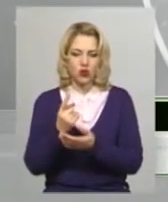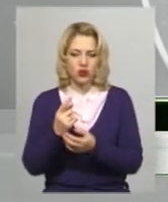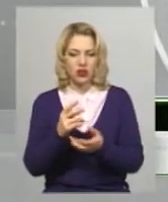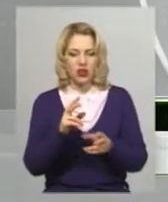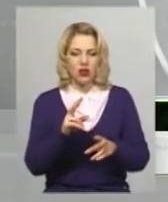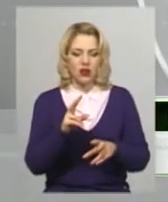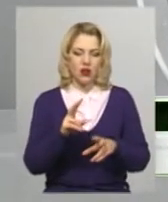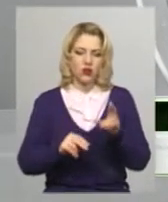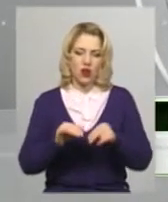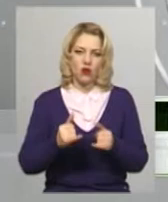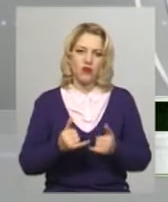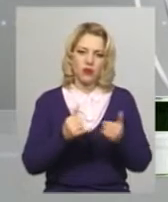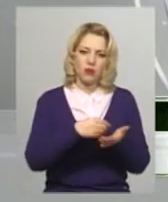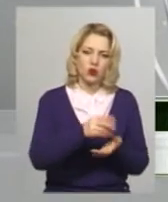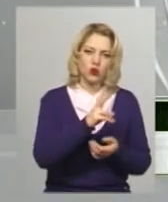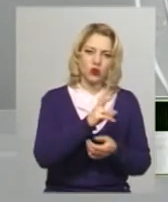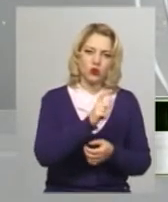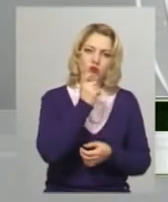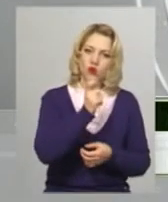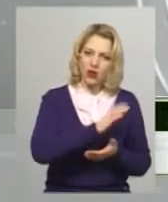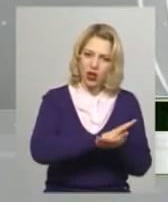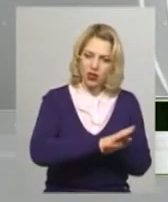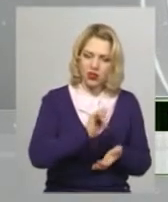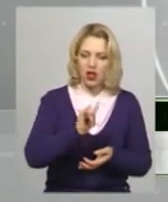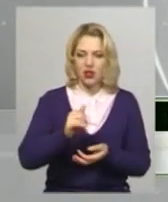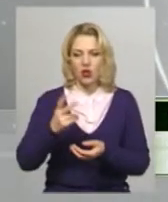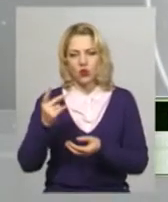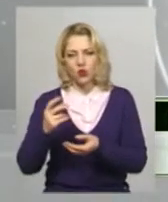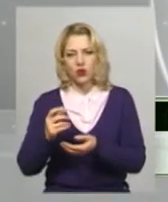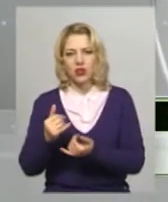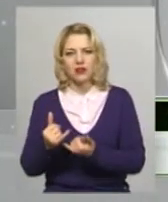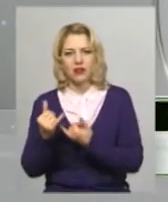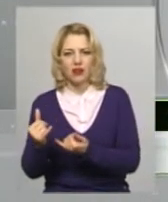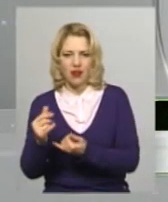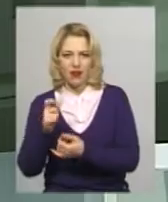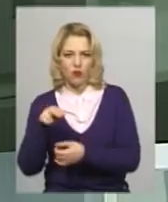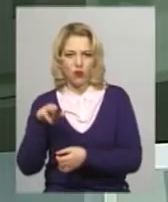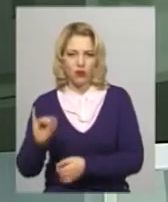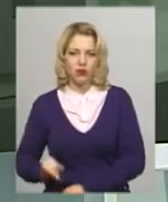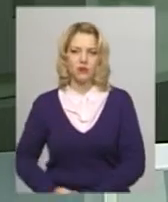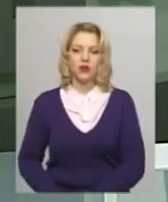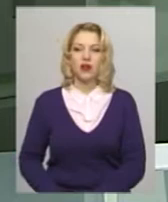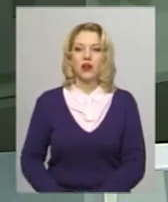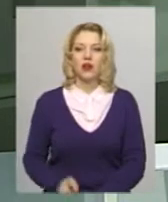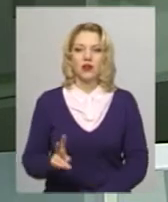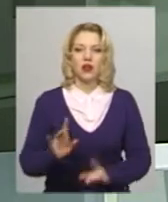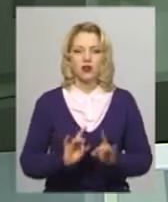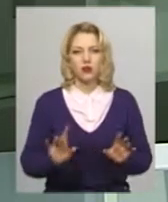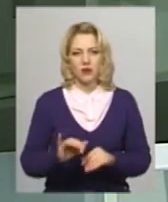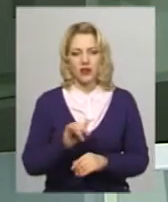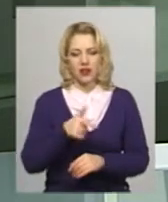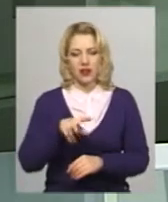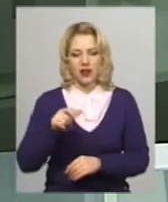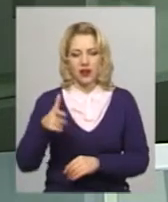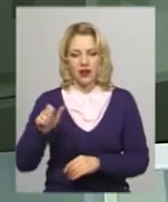з України, інший – на покупців з Європи, через які і збував вироблені препарати. Як розповіла Інна